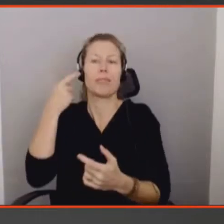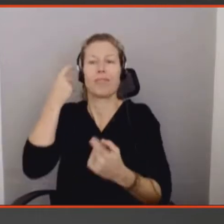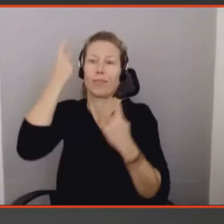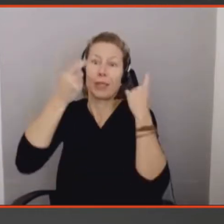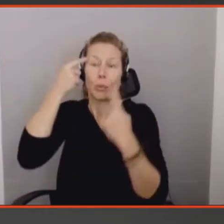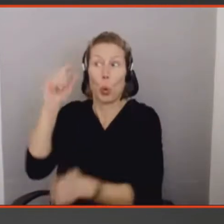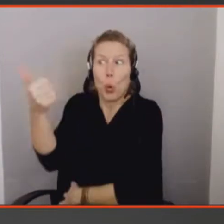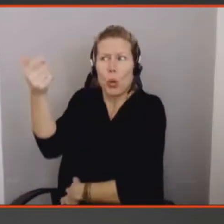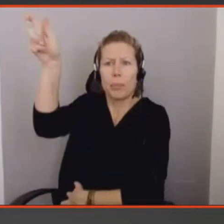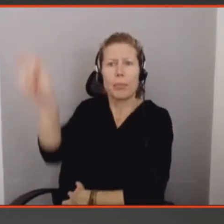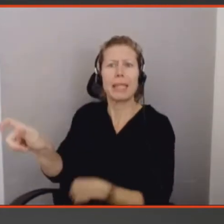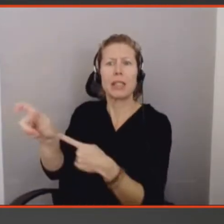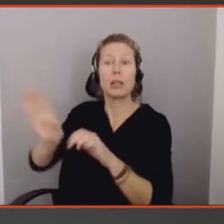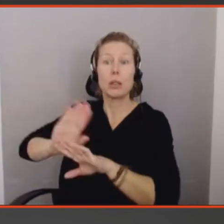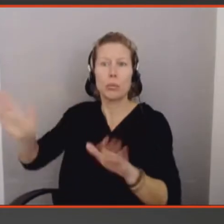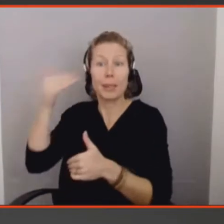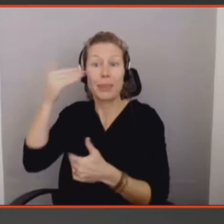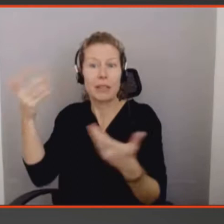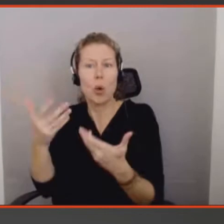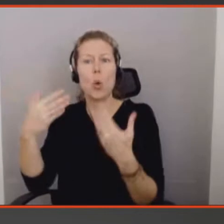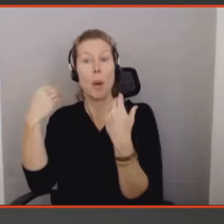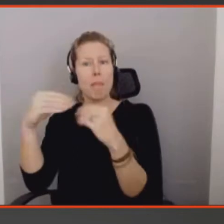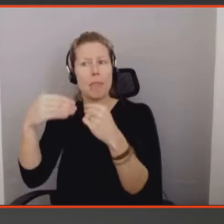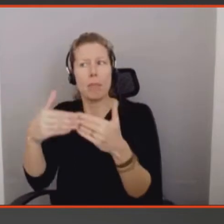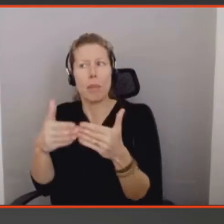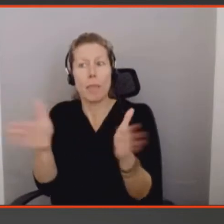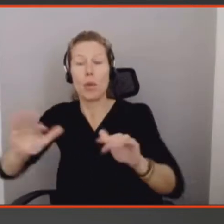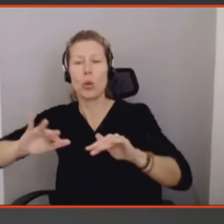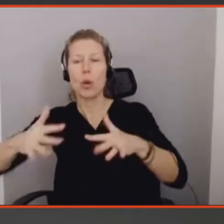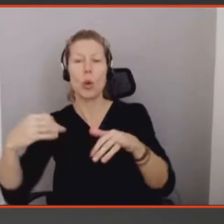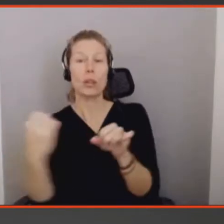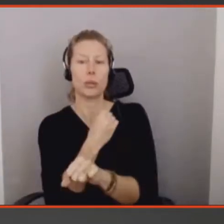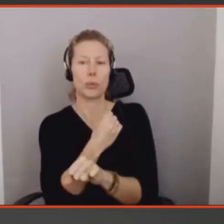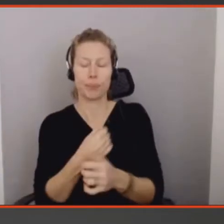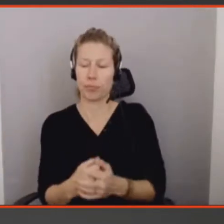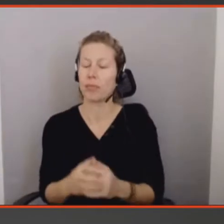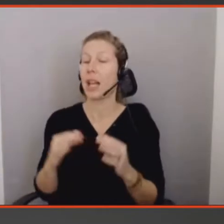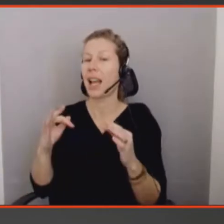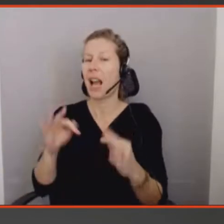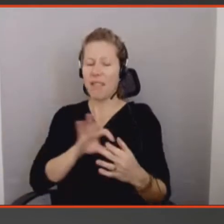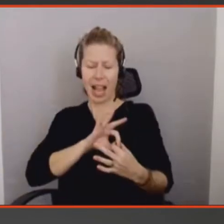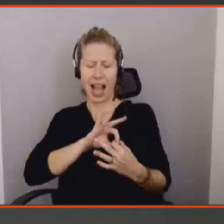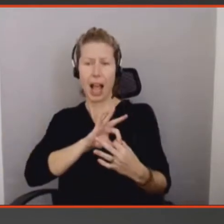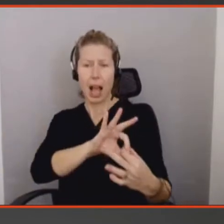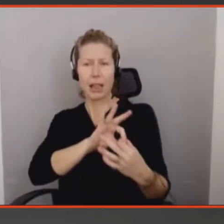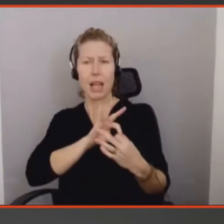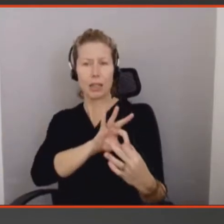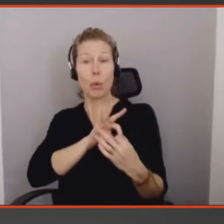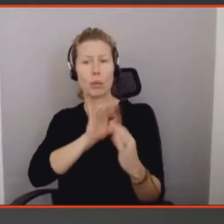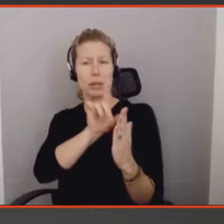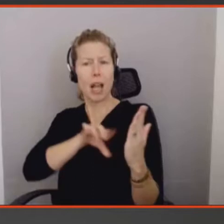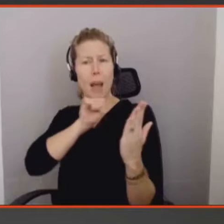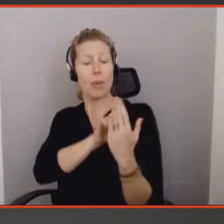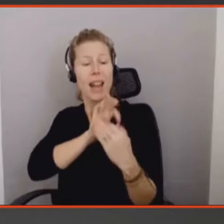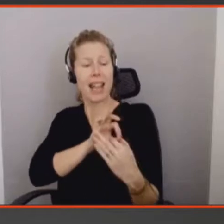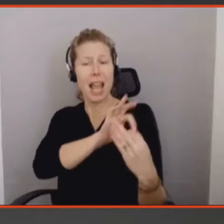comment on peut faire ça ? En fait, il y a des similarités dans l'attachement symbolique qu'on peut avoir à un produit. C'est comme des